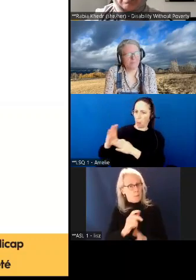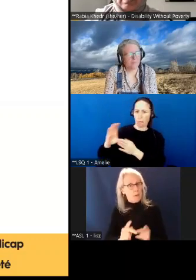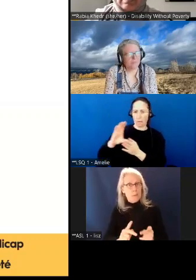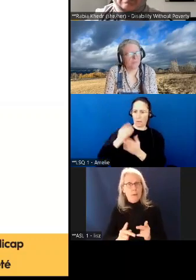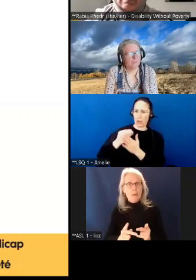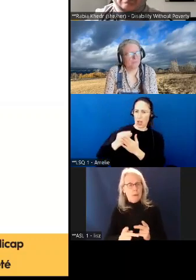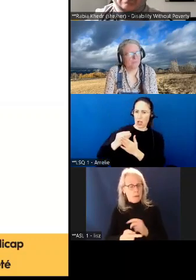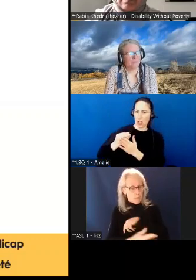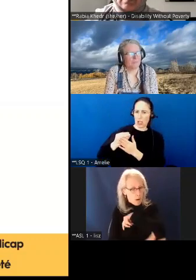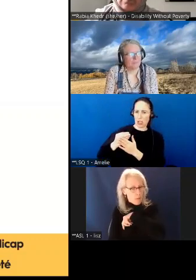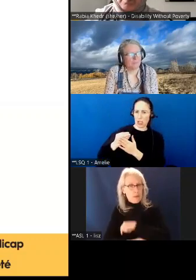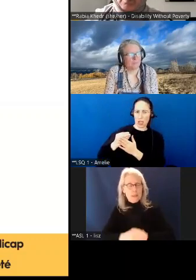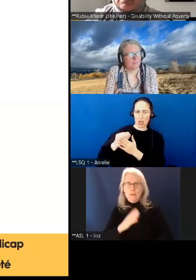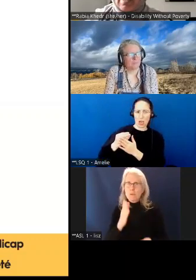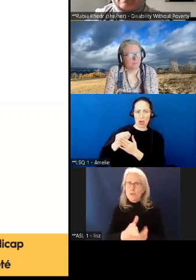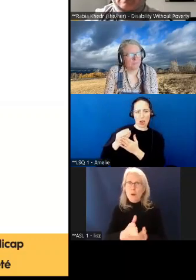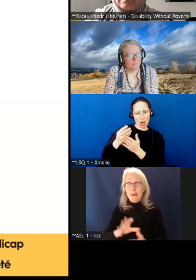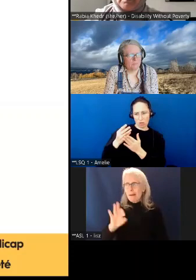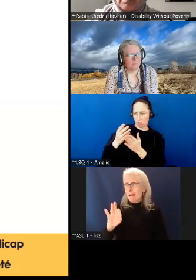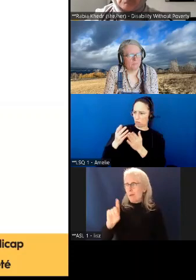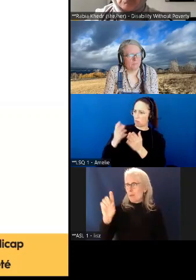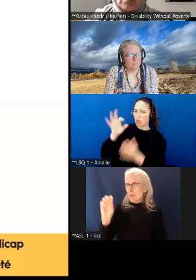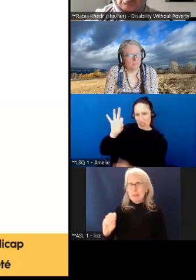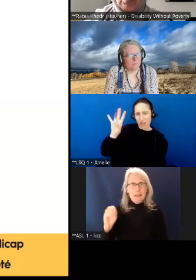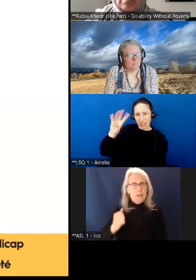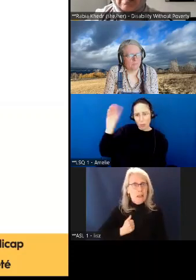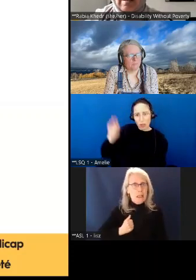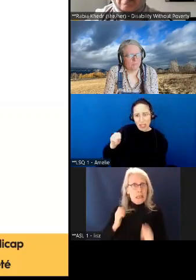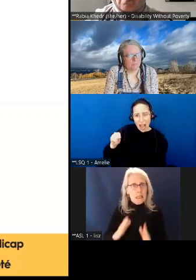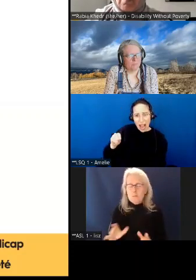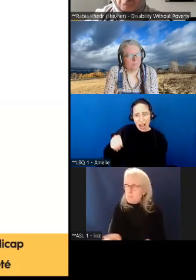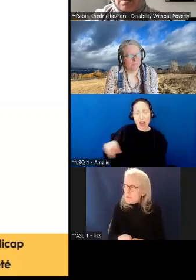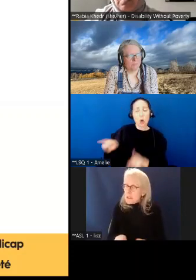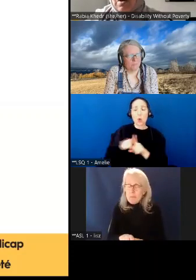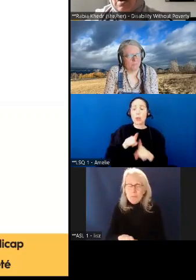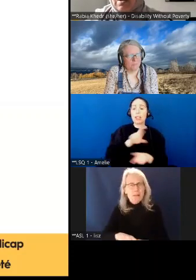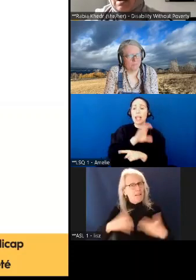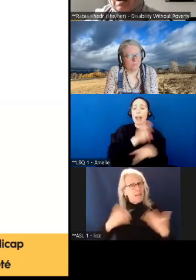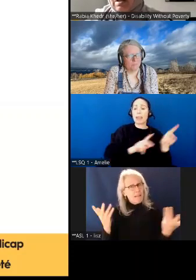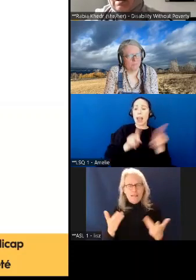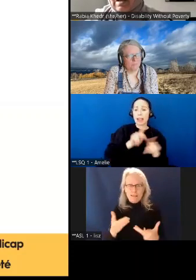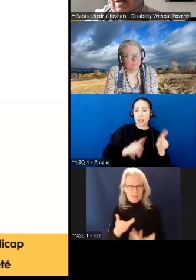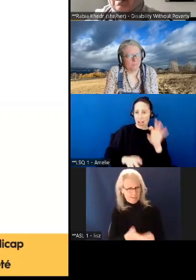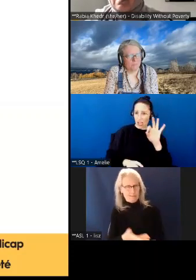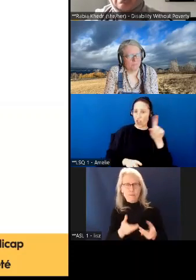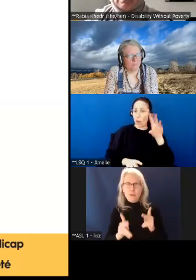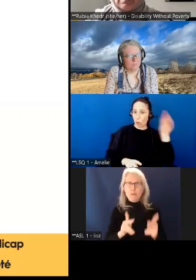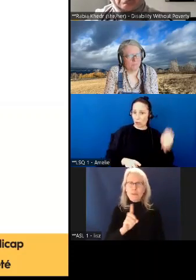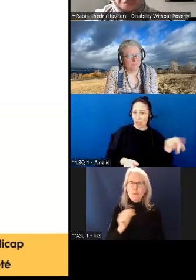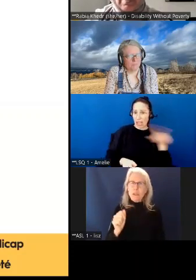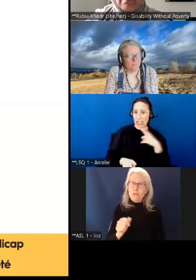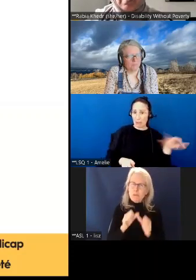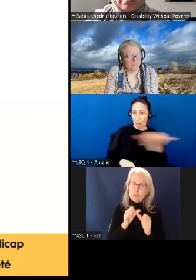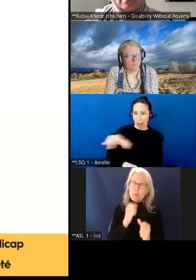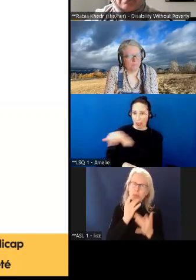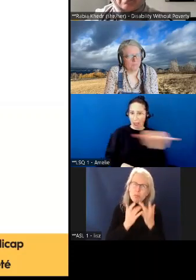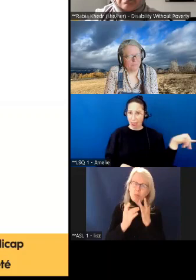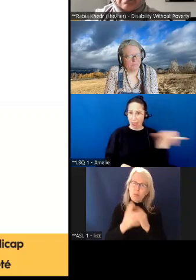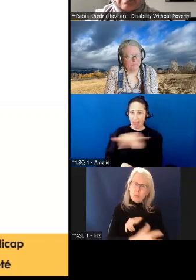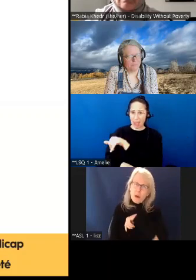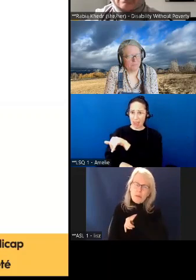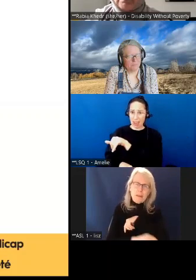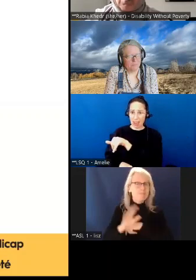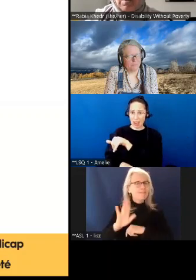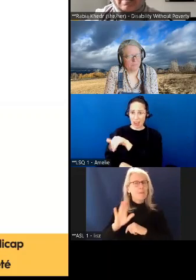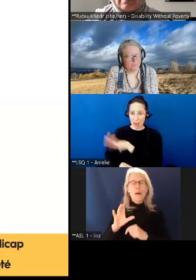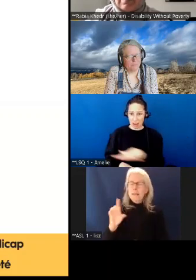sortir les gens de la pauvreté. 91 % des Canadiens et des Canadiennes ont dit la même chose. Ils souhaitent que la